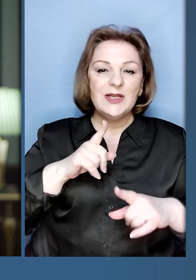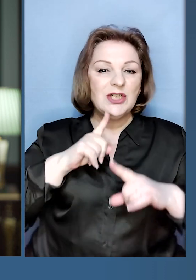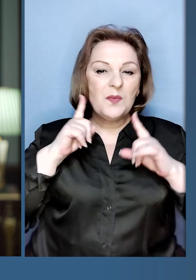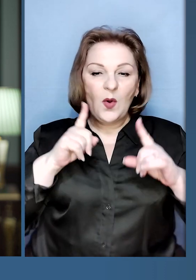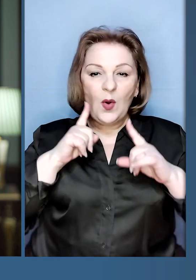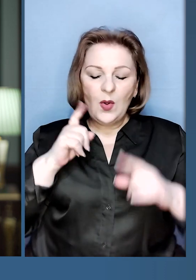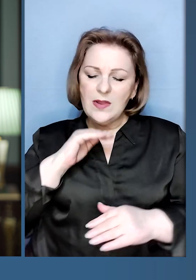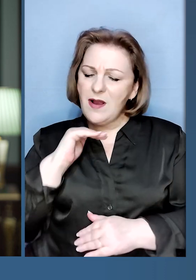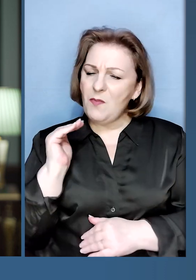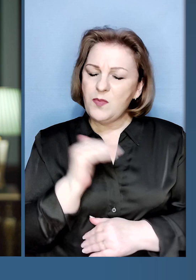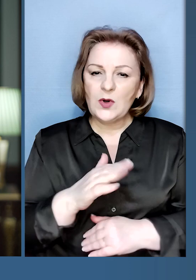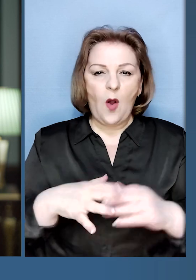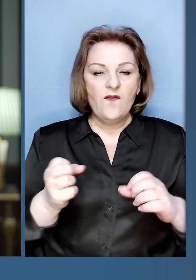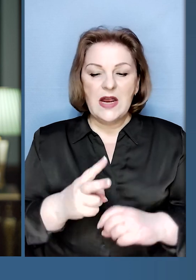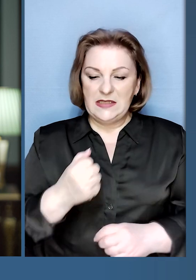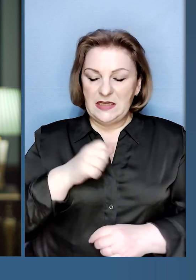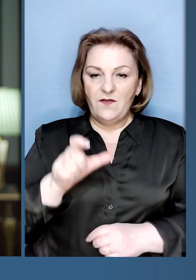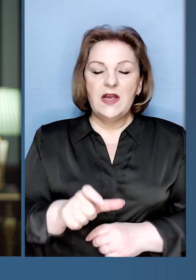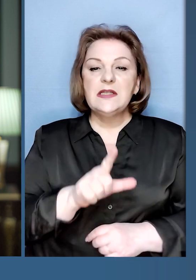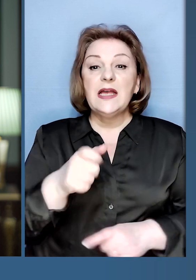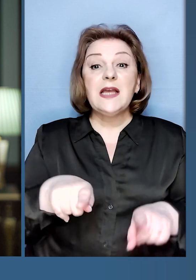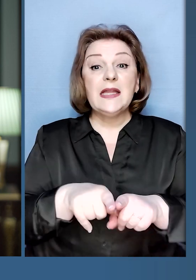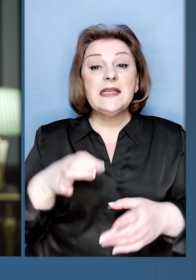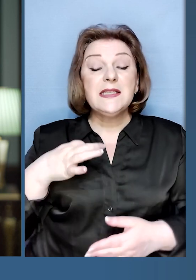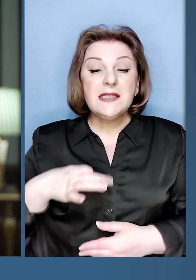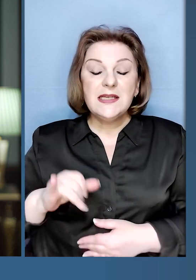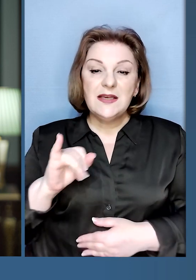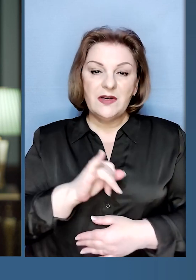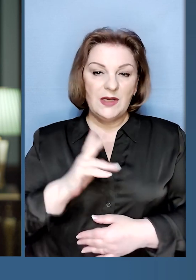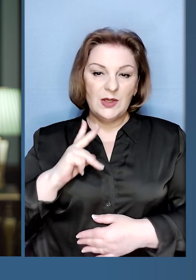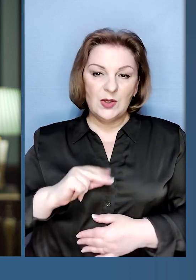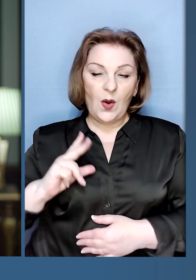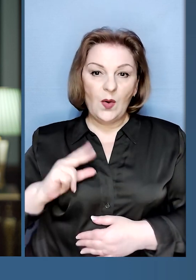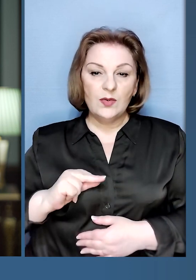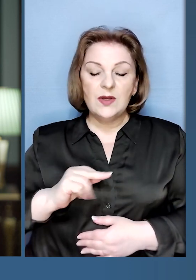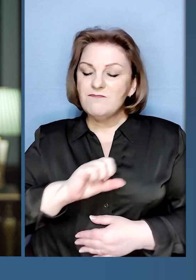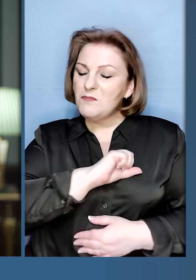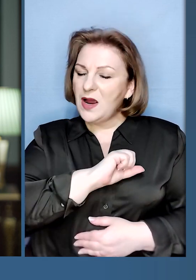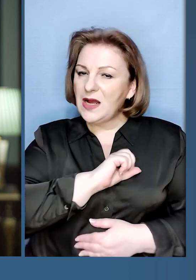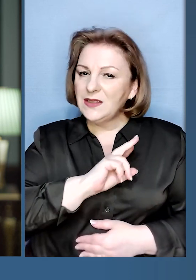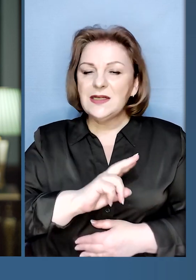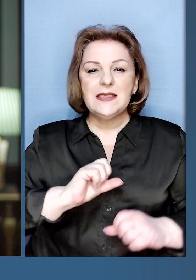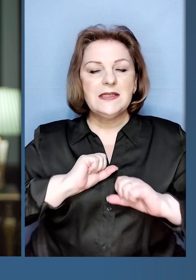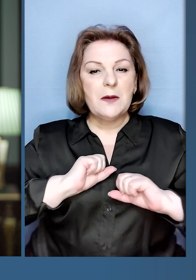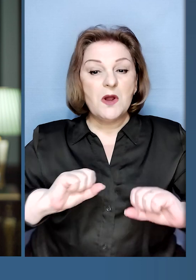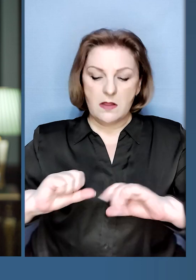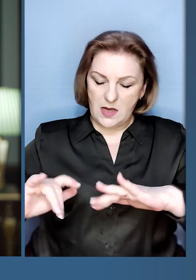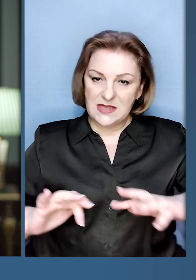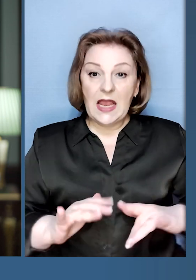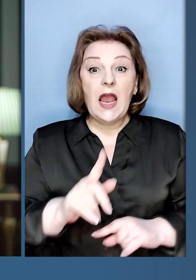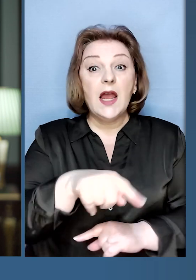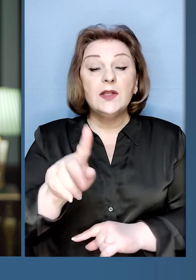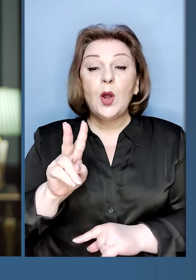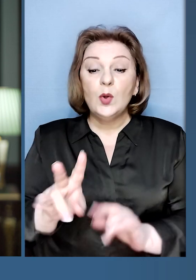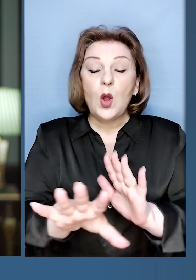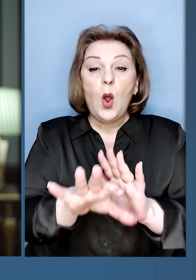молодих професійних військових за таких синів і доньок, патріотичних, сміливих і